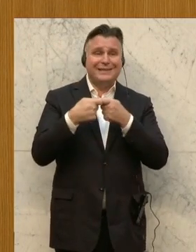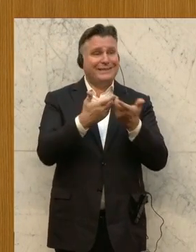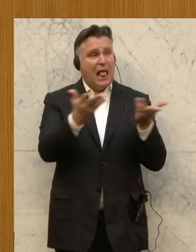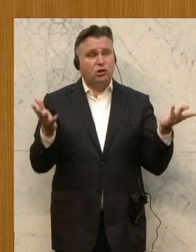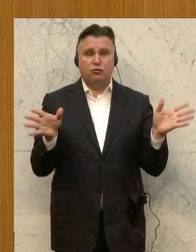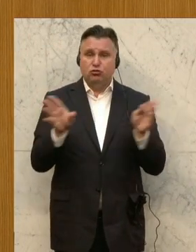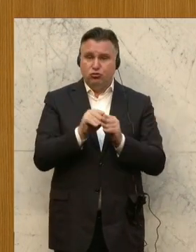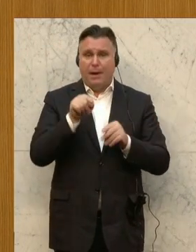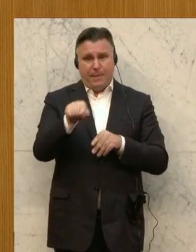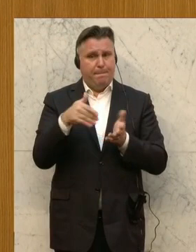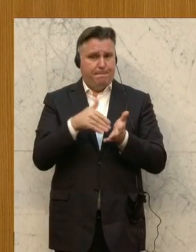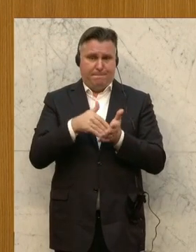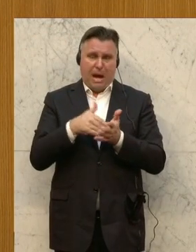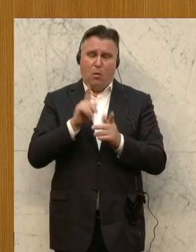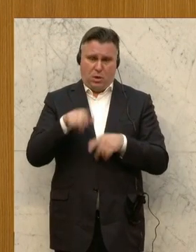Miteinander.